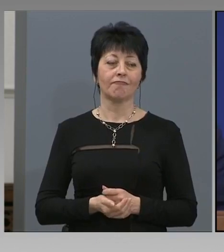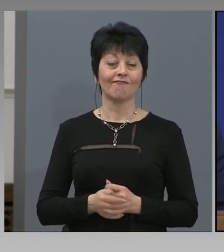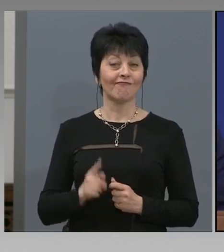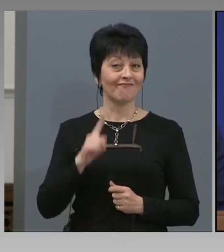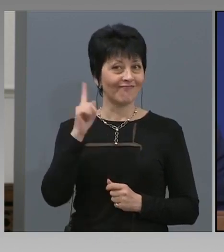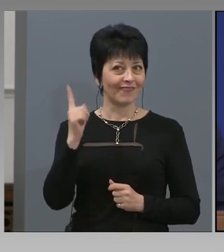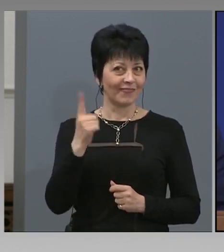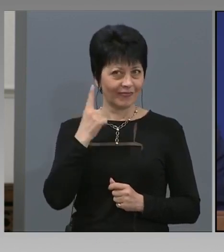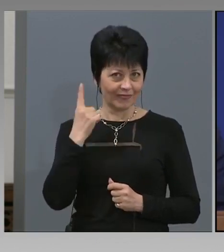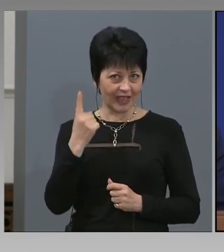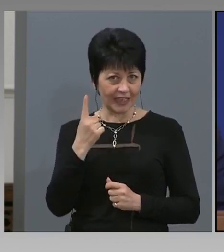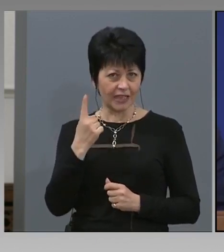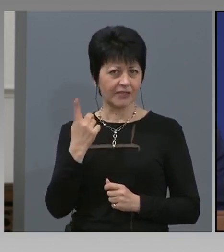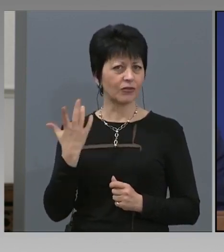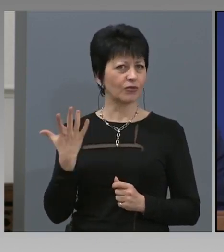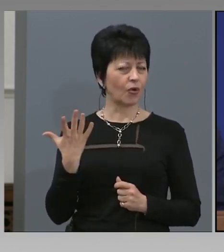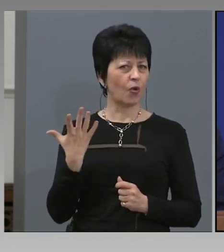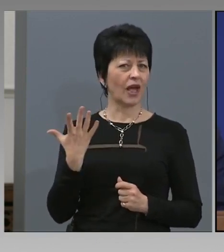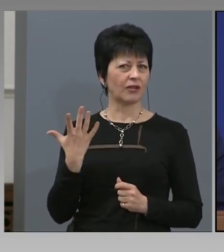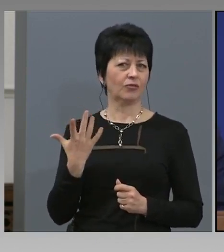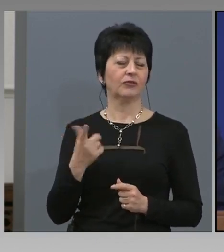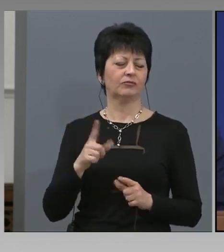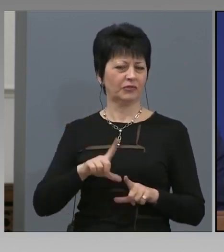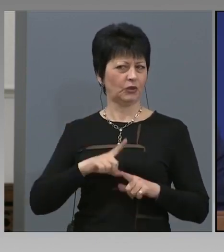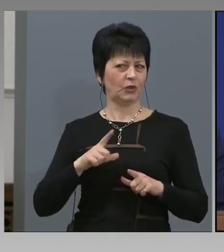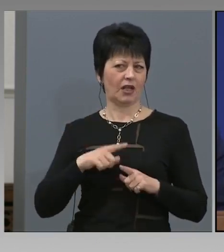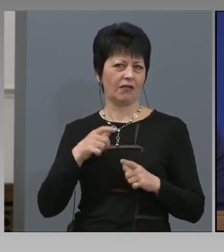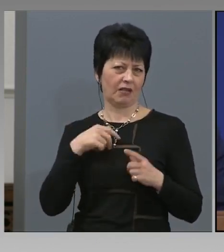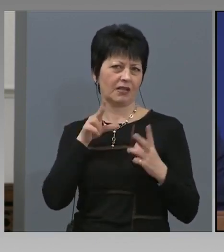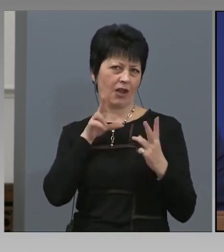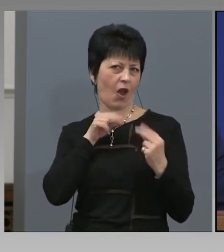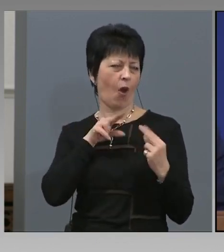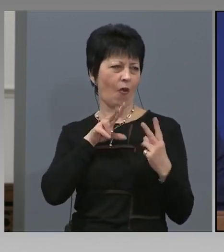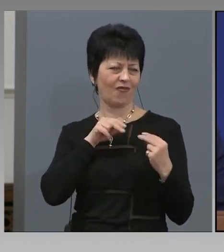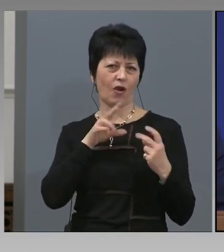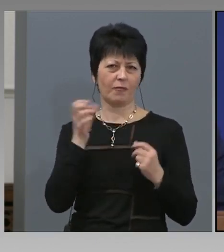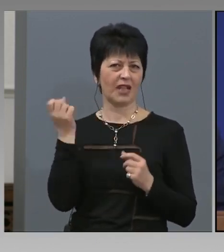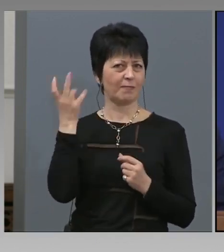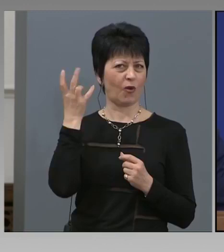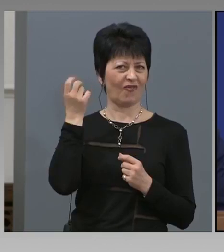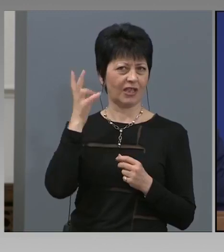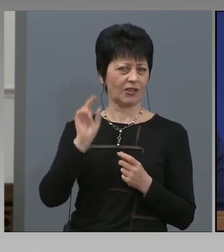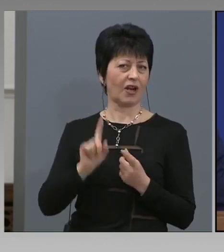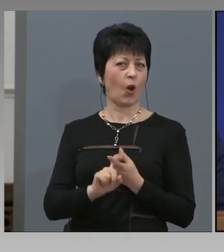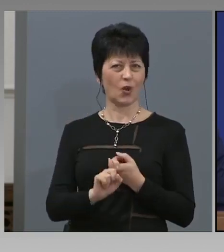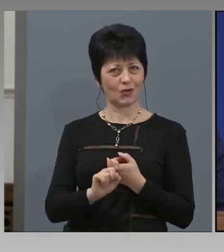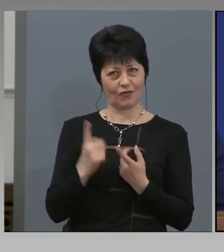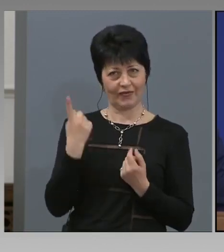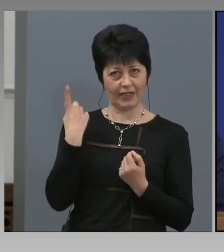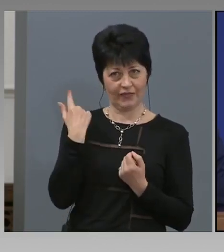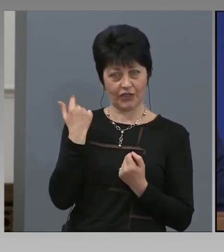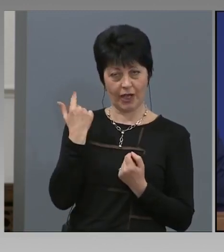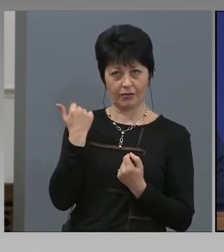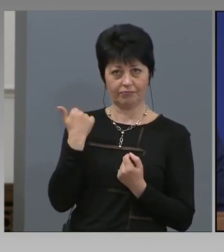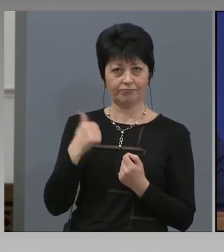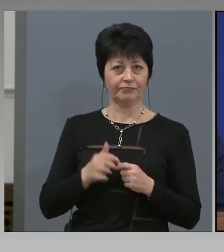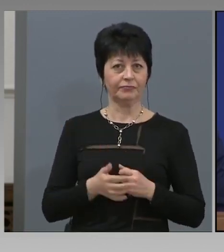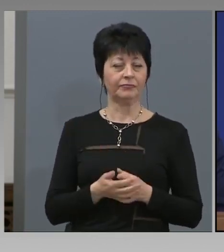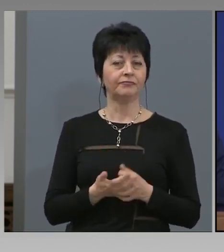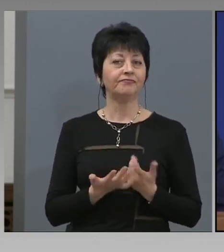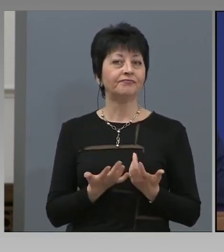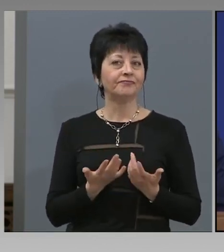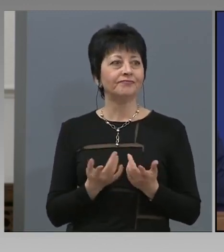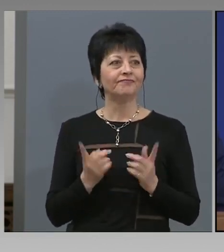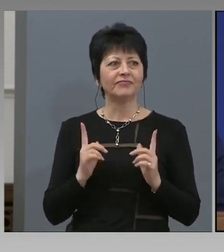Единственото, което и с Нойзи сутринта си говорихме, и с професор Костов вчера, е, че